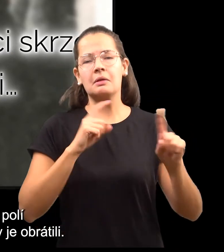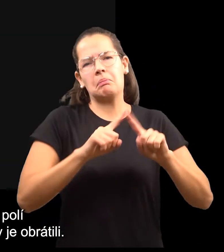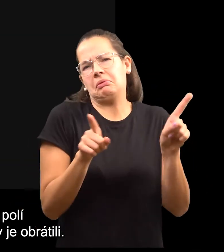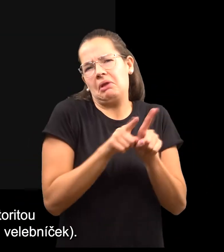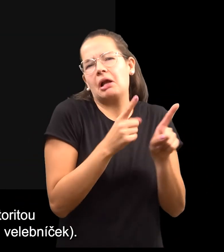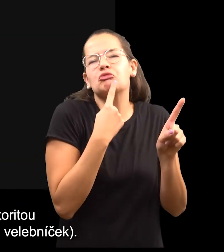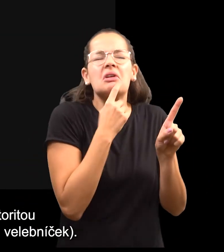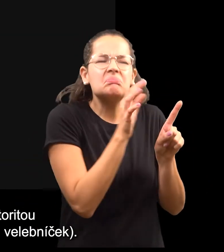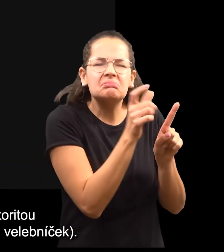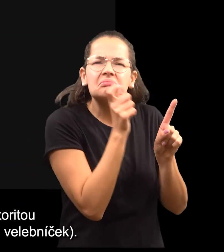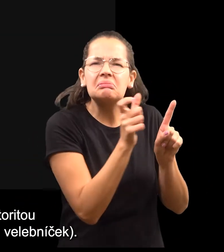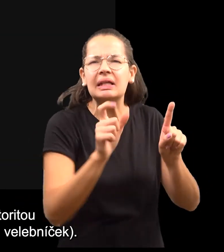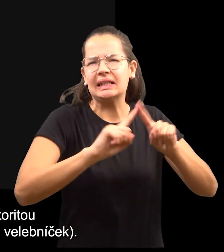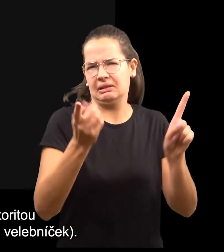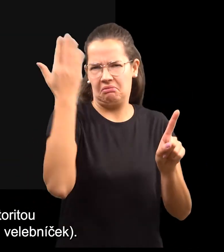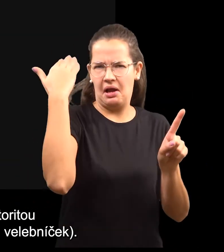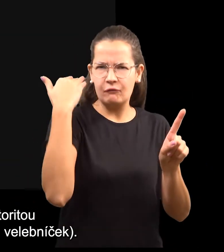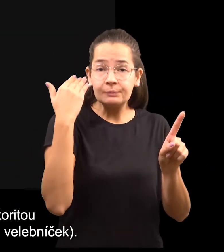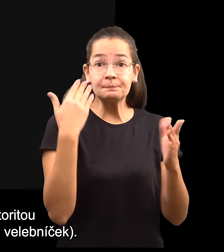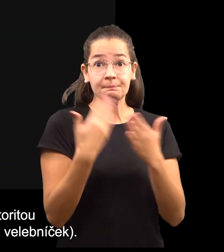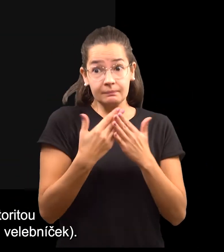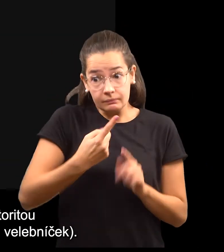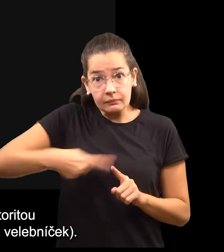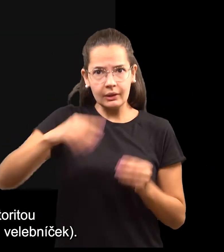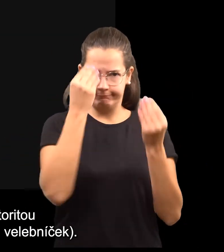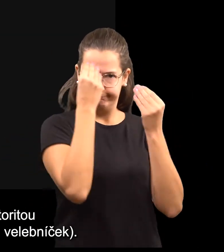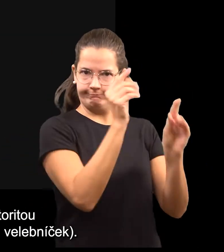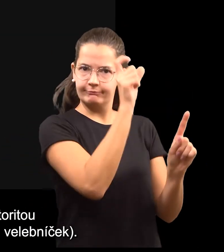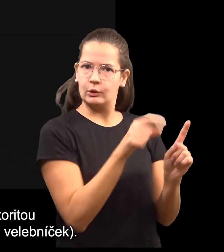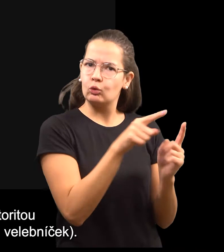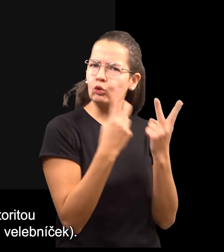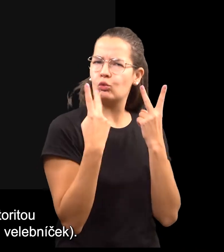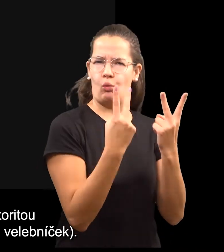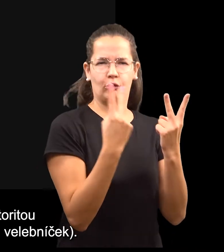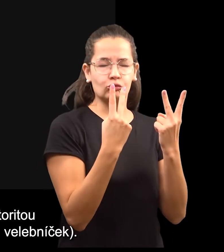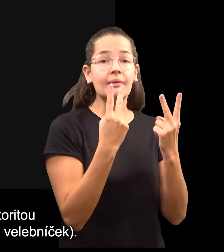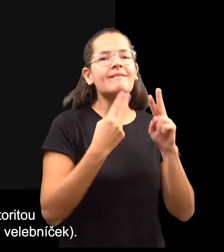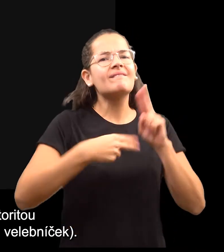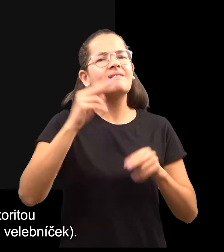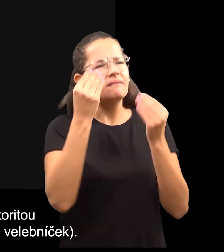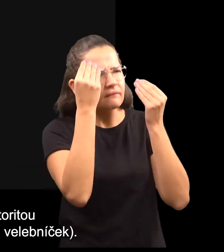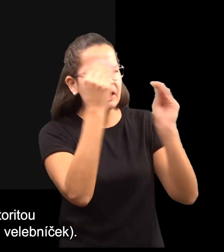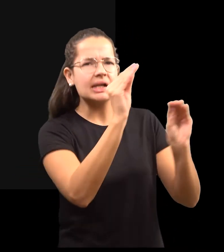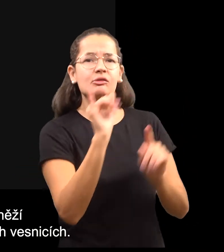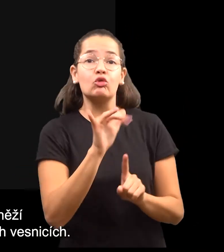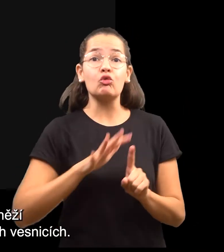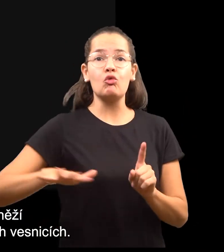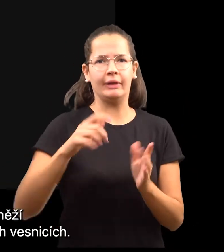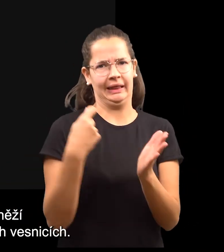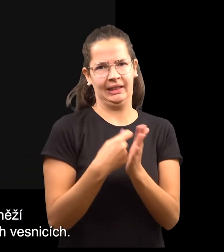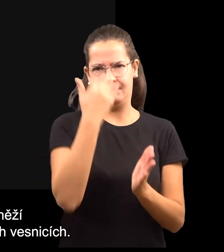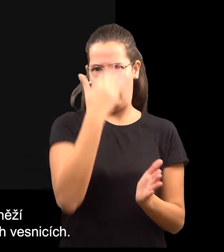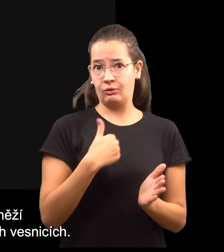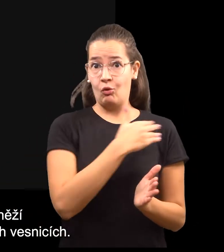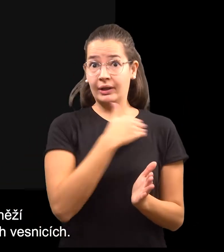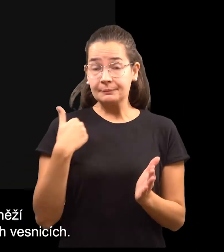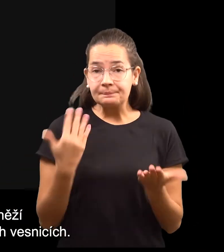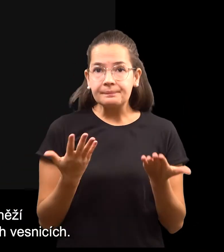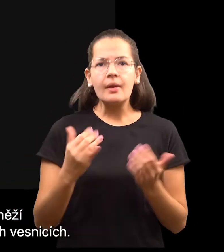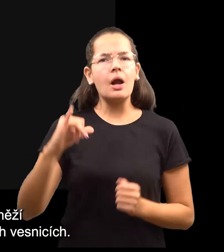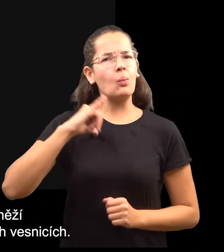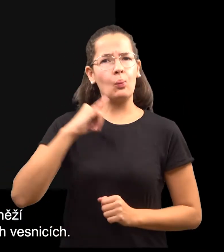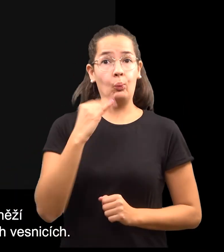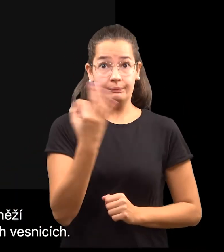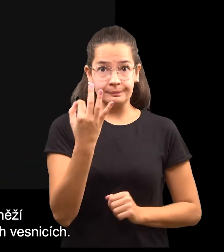je obrátili. Nejvyšší duchovní autoritou a rádcem byl kněz, panáček, velebníček. Ve velké úctě byly